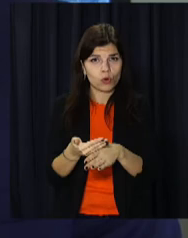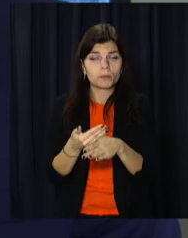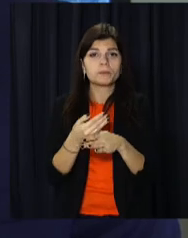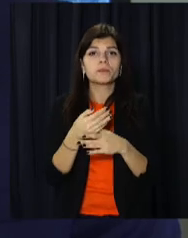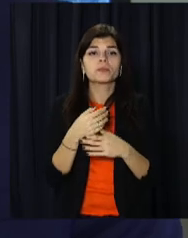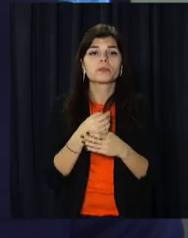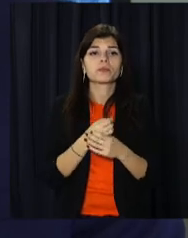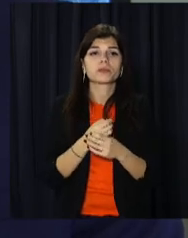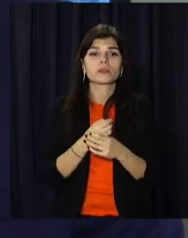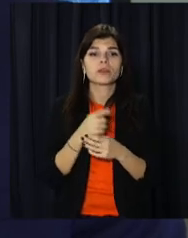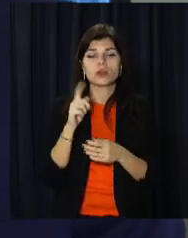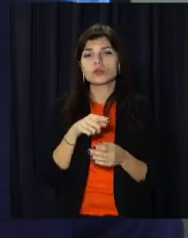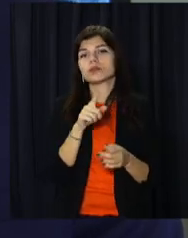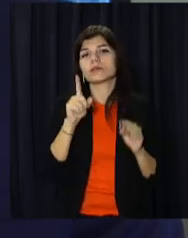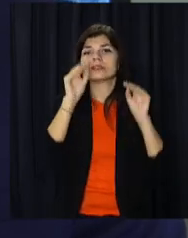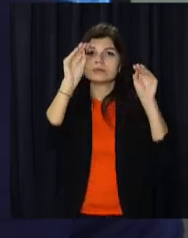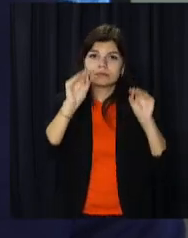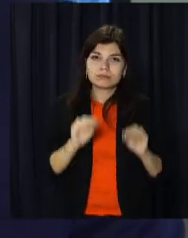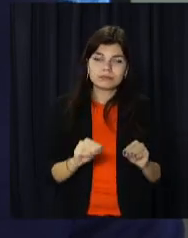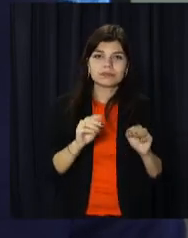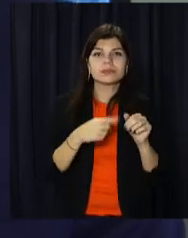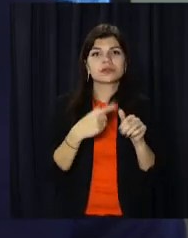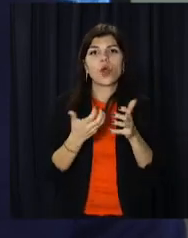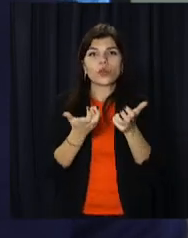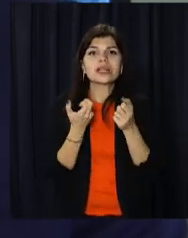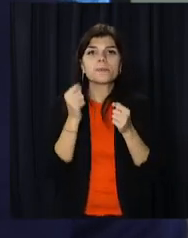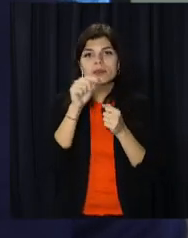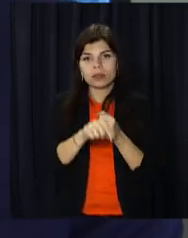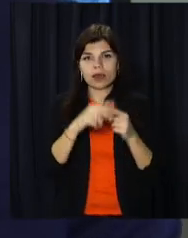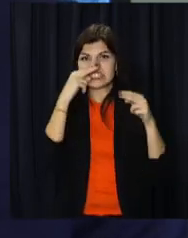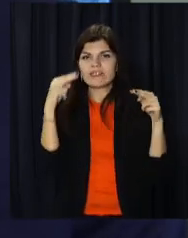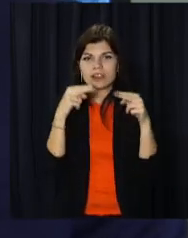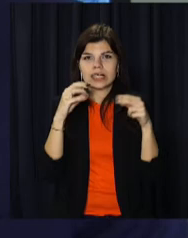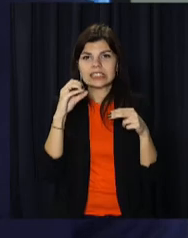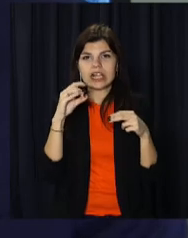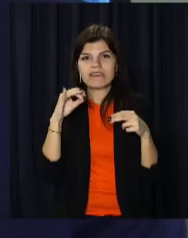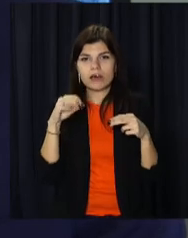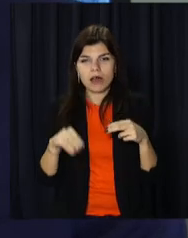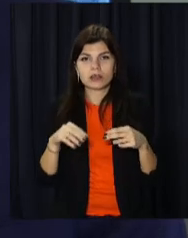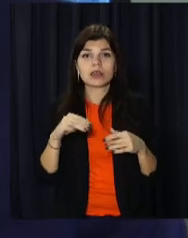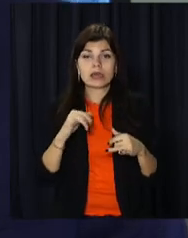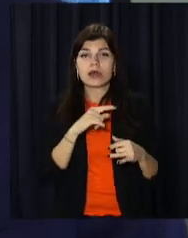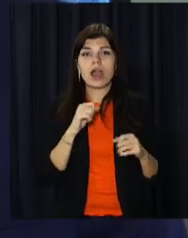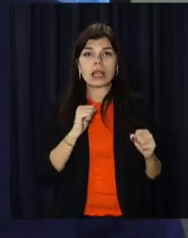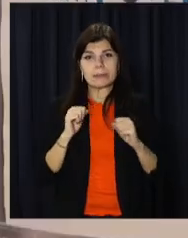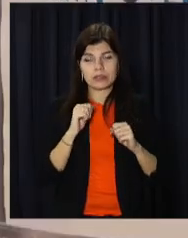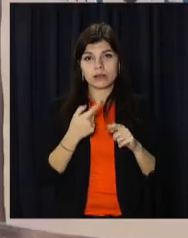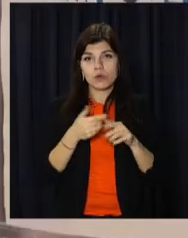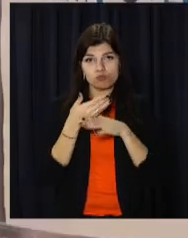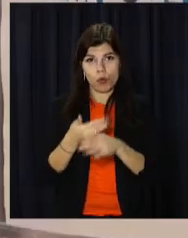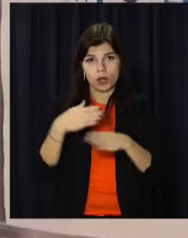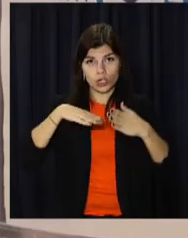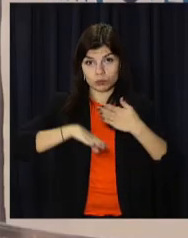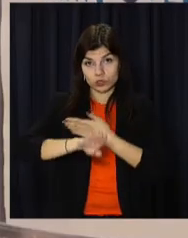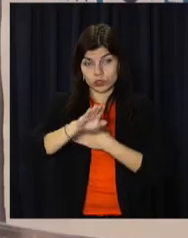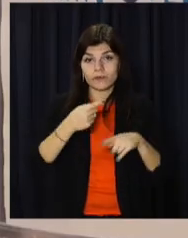безпосередньо зареєструватися та отримати там сертифікат, і відповідно адміністратор вам його роздрукує. Для цього